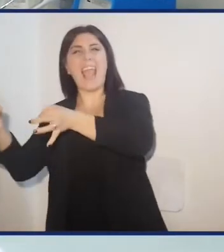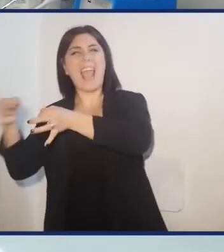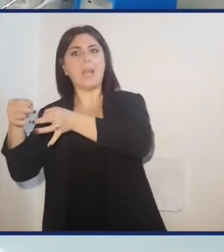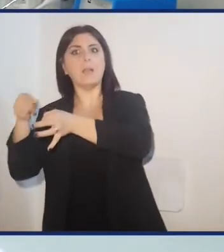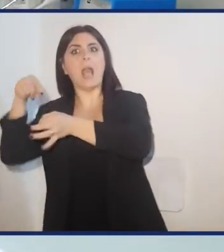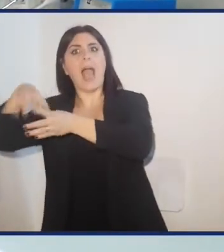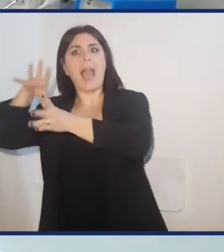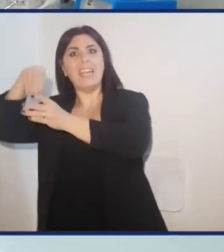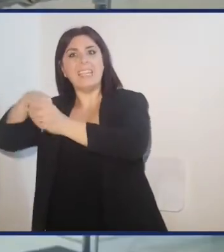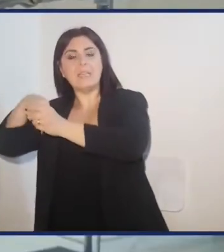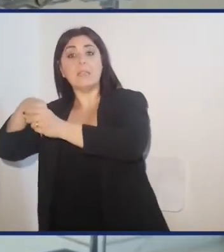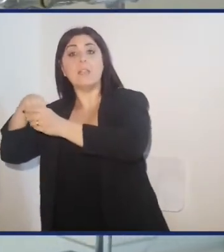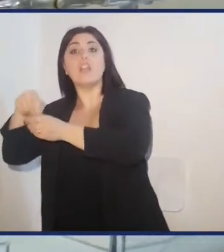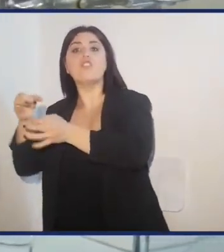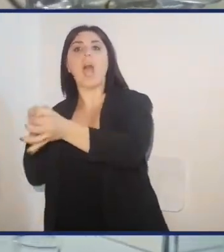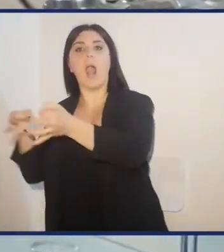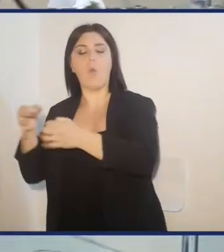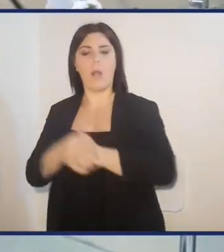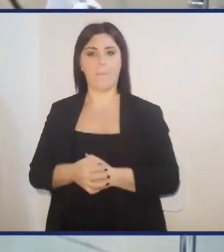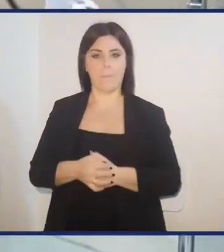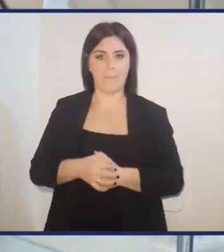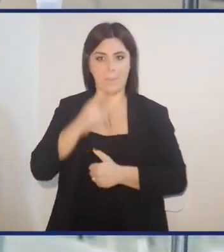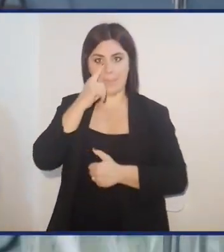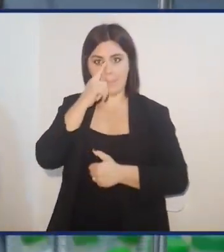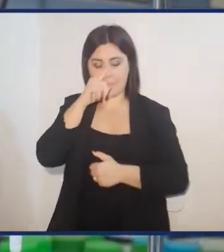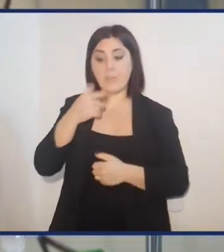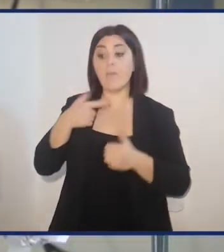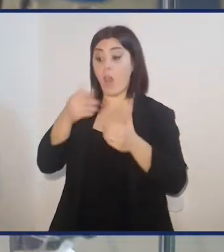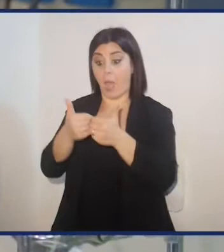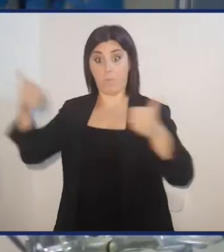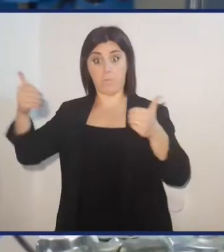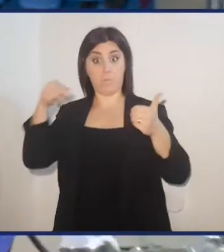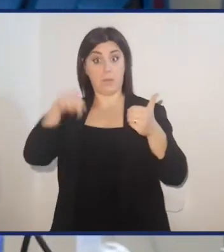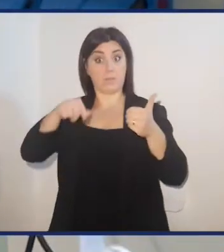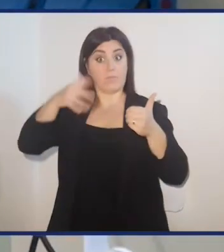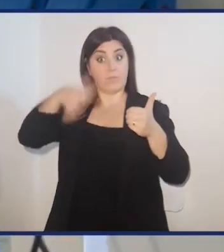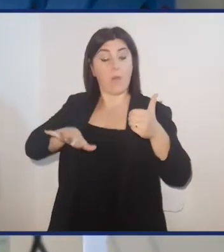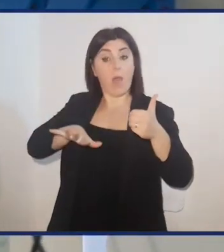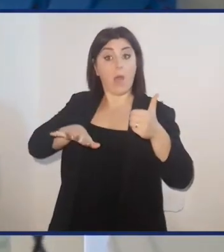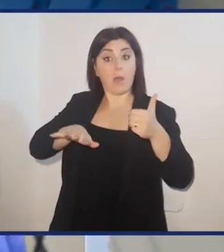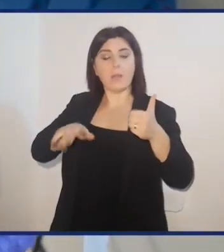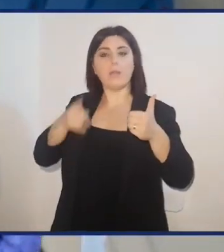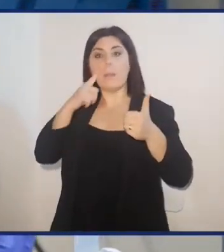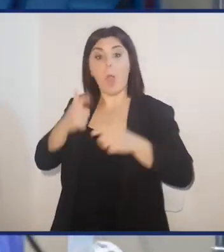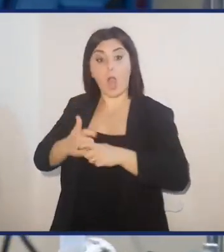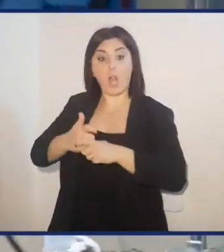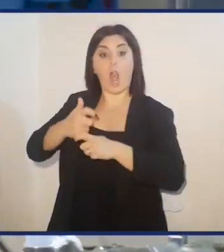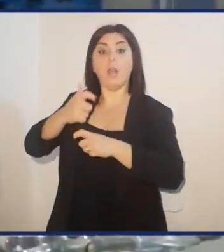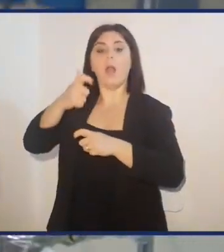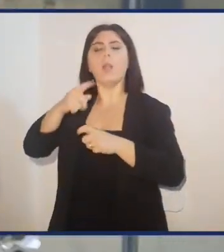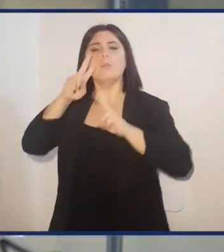mole di proteine espressa all'interno della cellula. Quindi effettuata una separazione cromatografica su